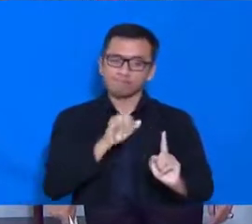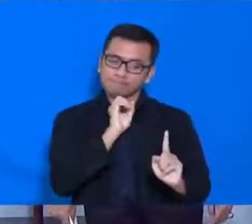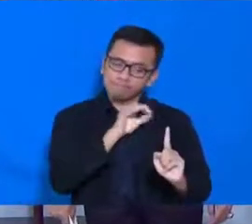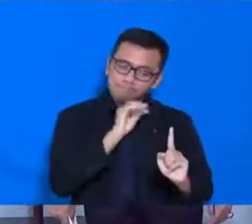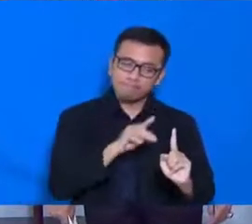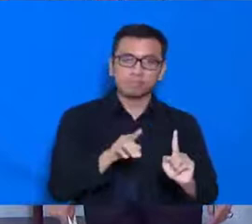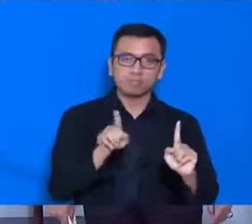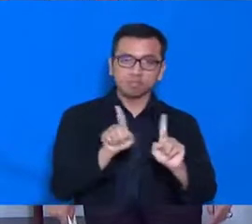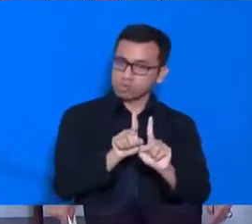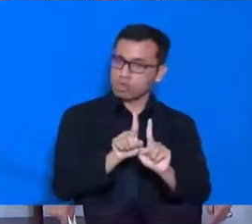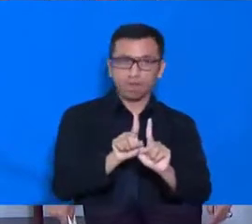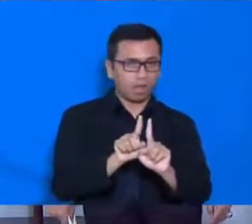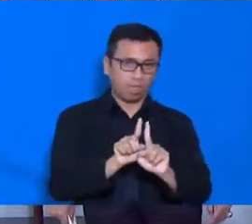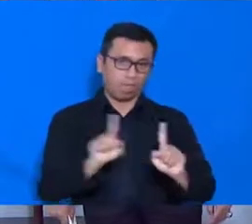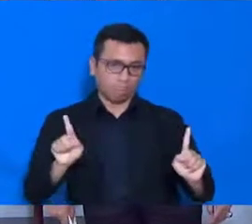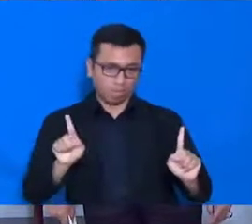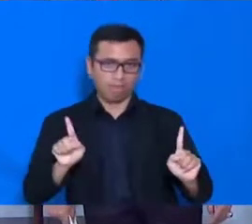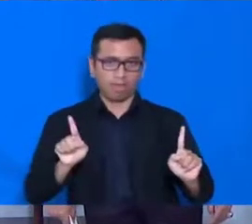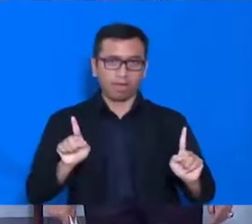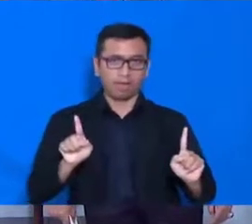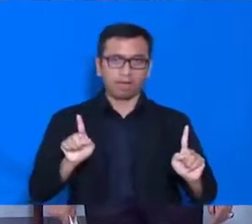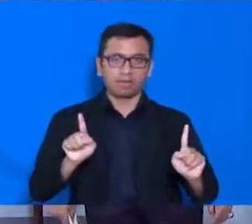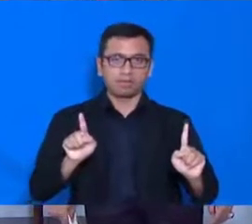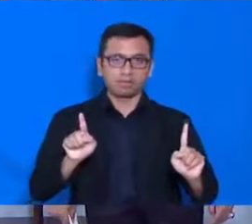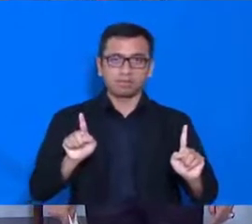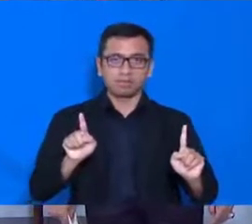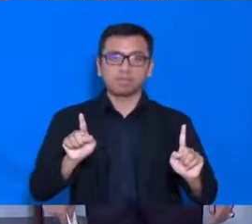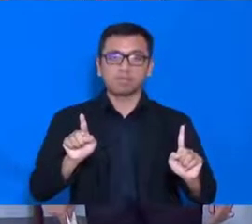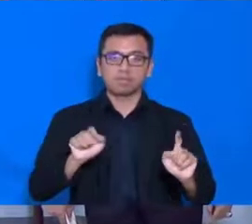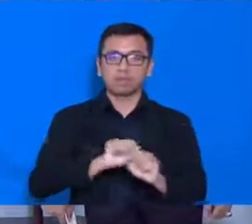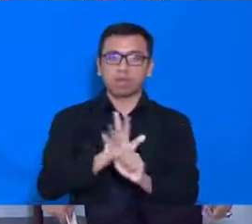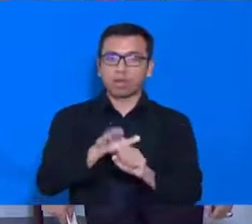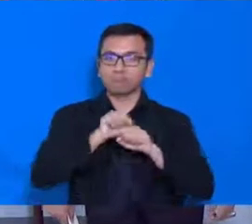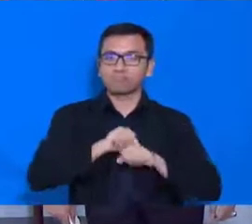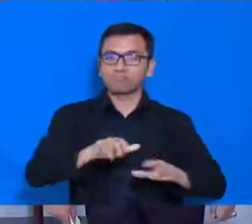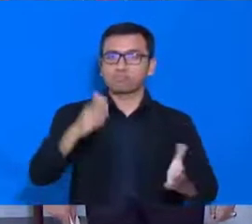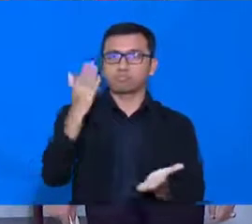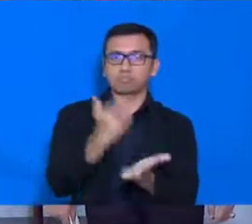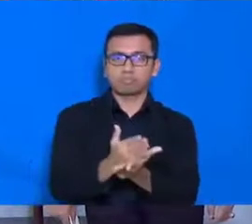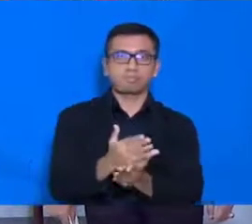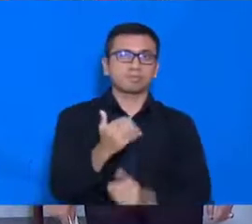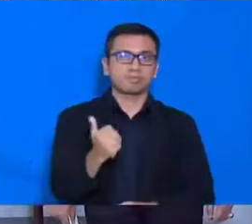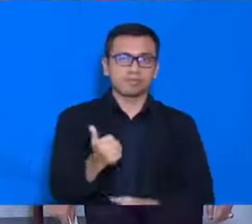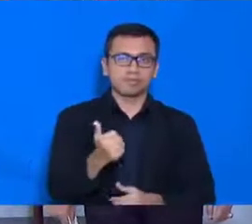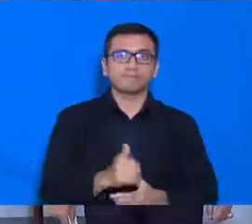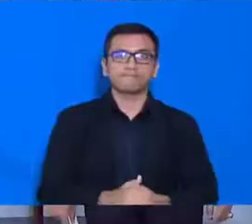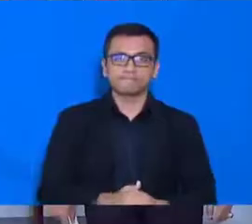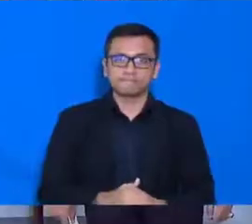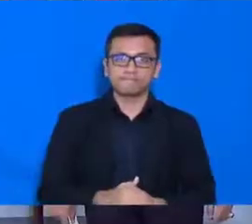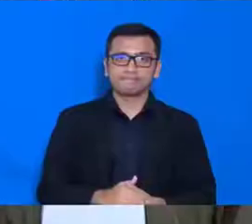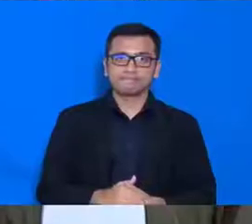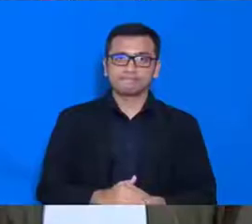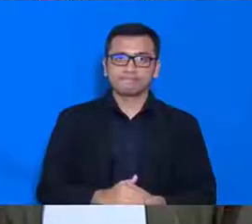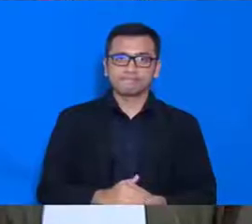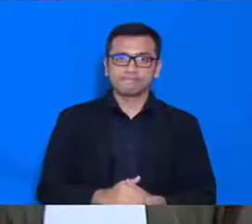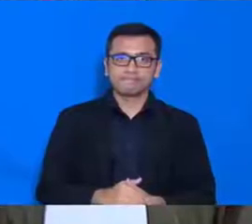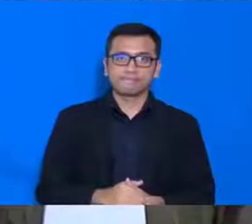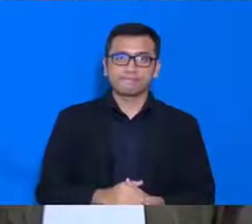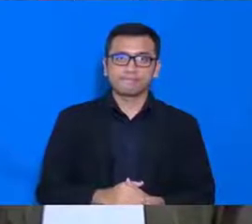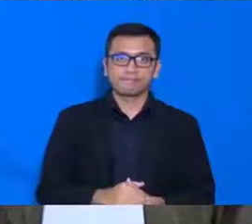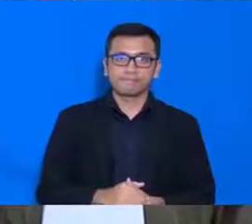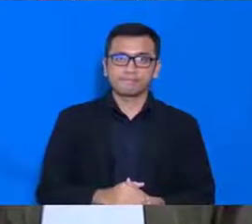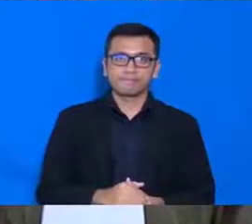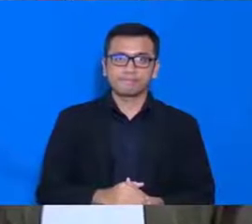agar kita bisa terhindar dari ancaman virus ini. Termasuk juga bagaimana langkah-langkah